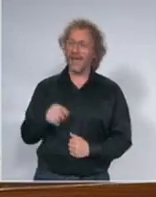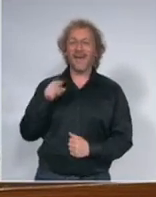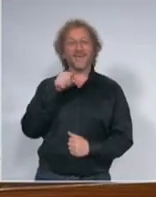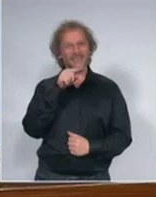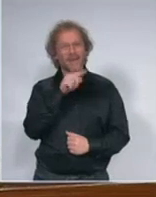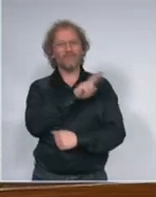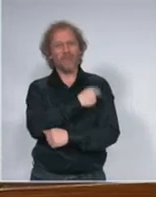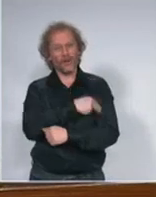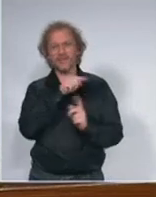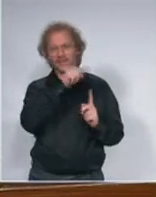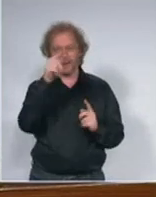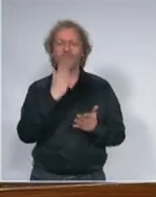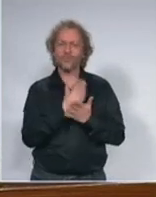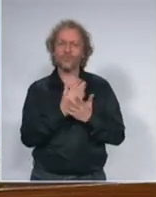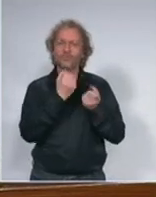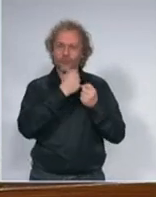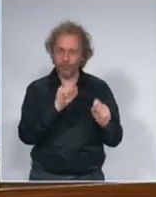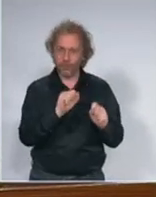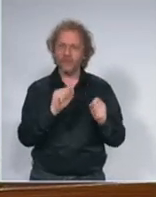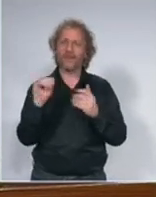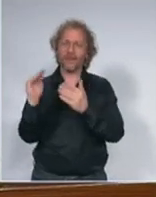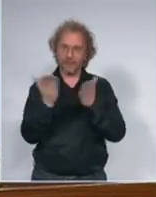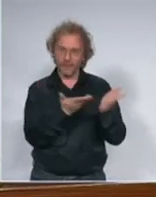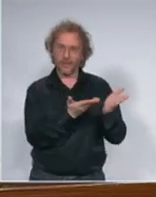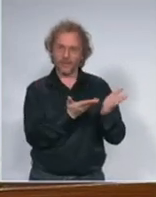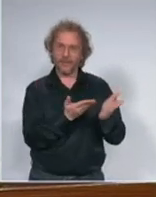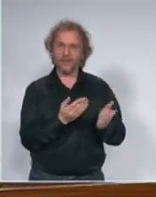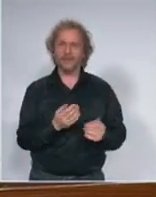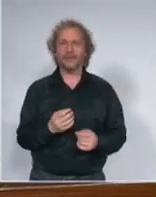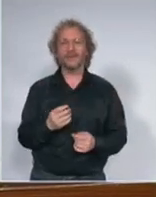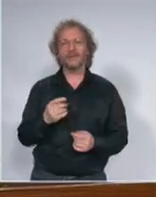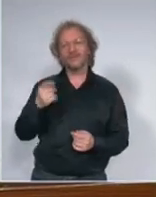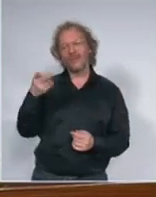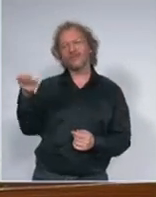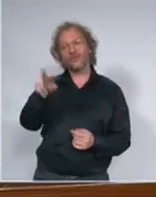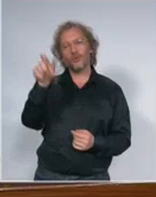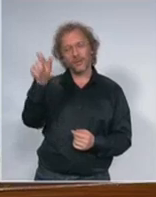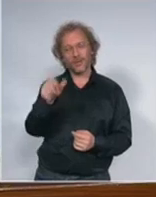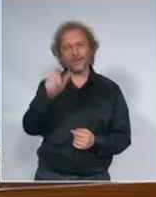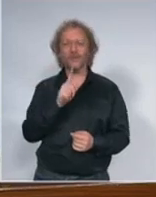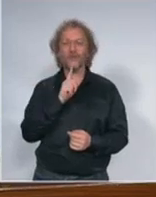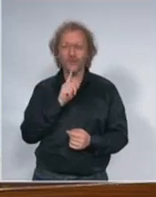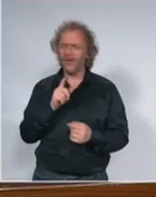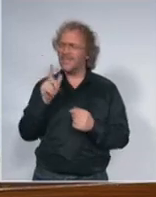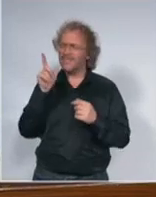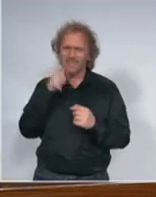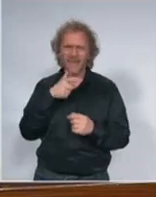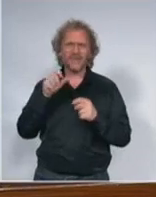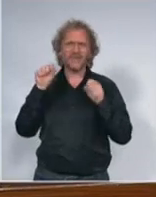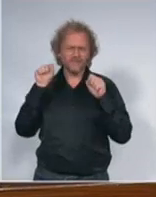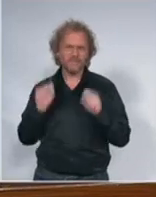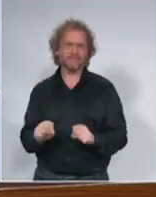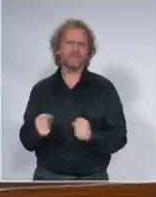rasteretimo i da im omogućimo pristup samo onim za koje je to zaista potrebno